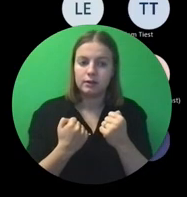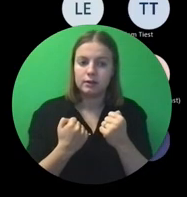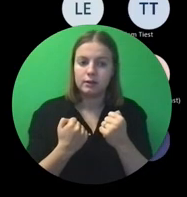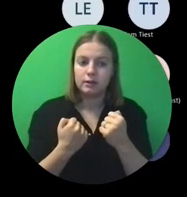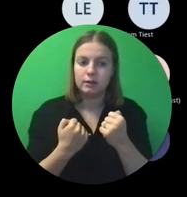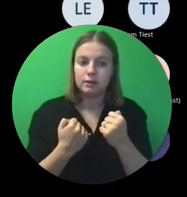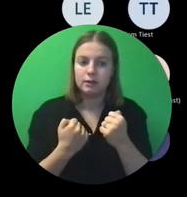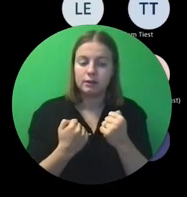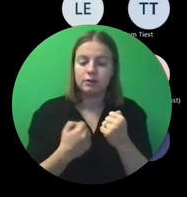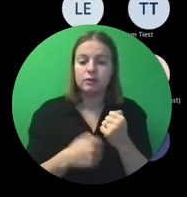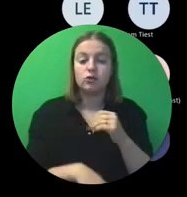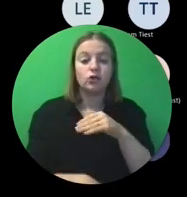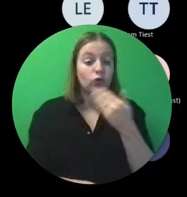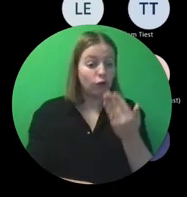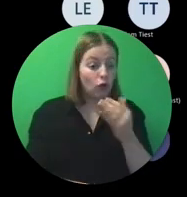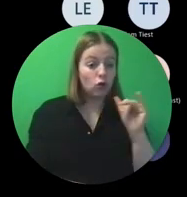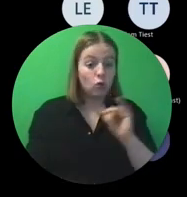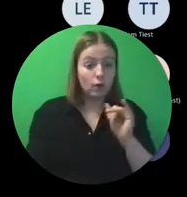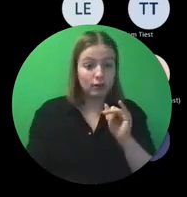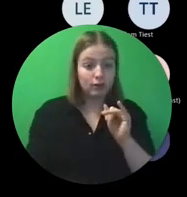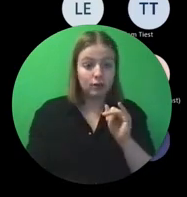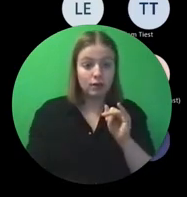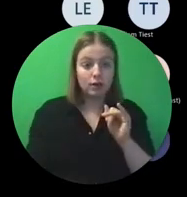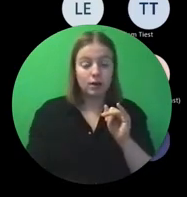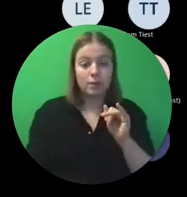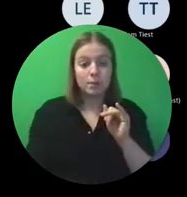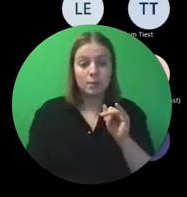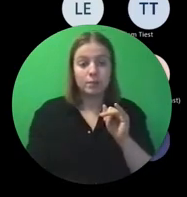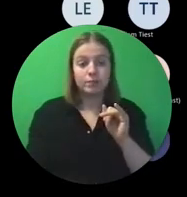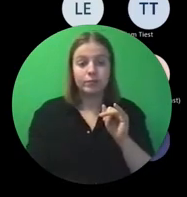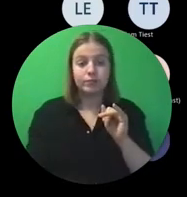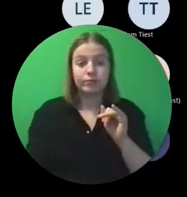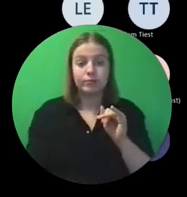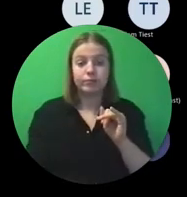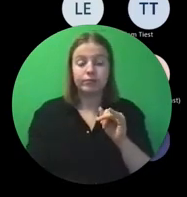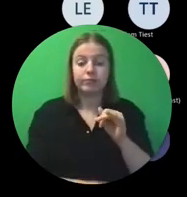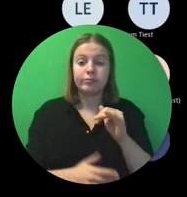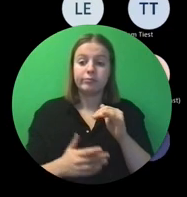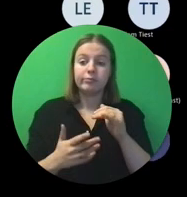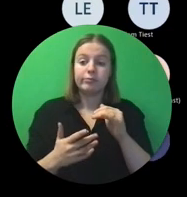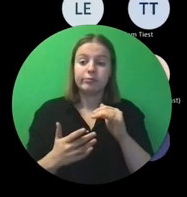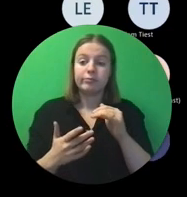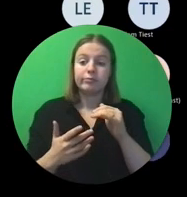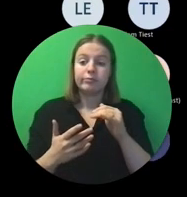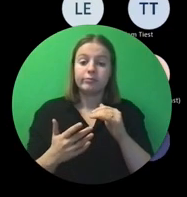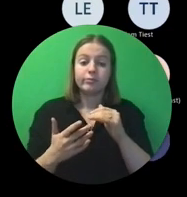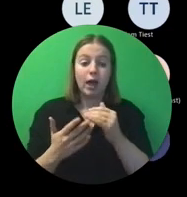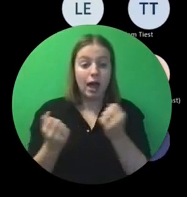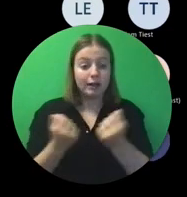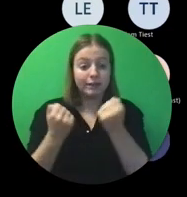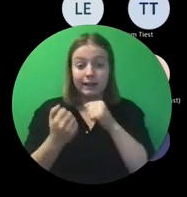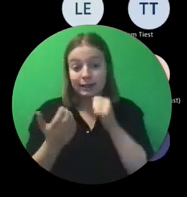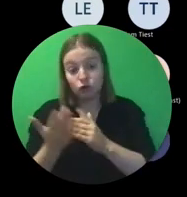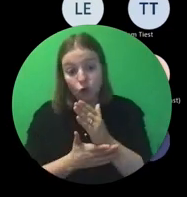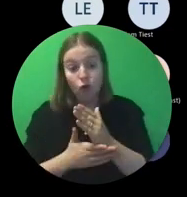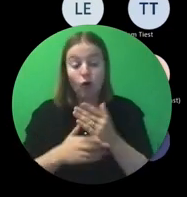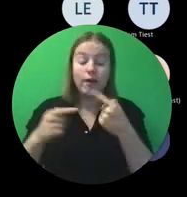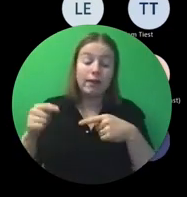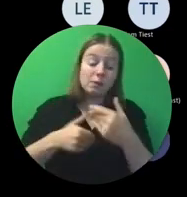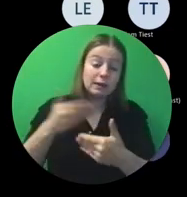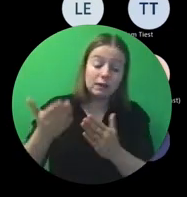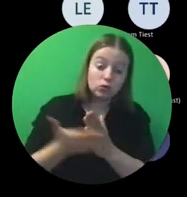dan is het gevolg dat het niet of gedeeltelijk of anders doorgaan van activiteiten,